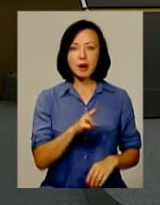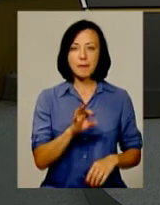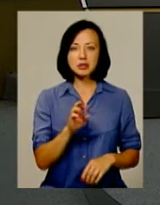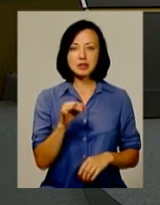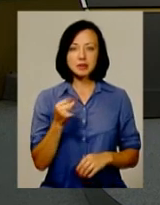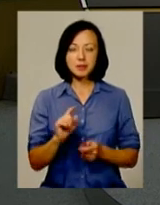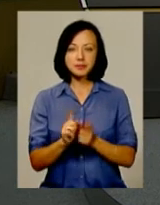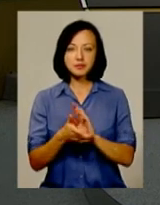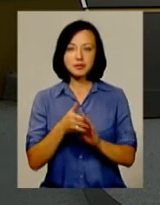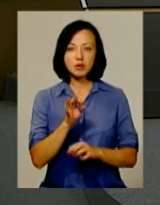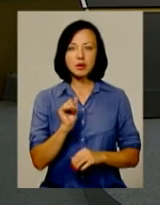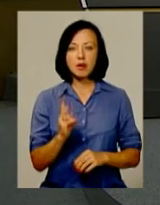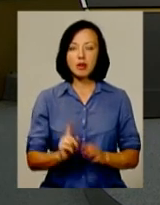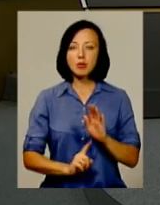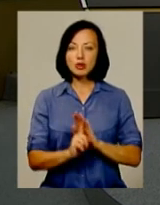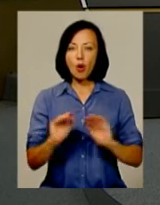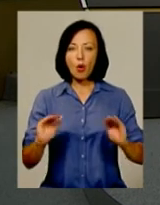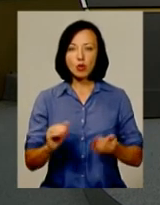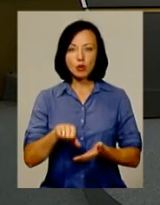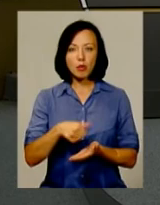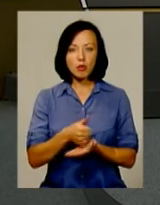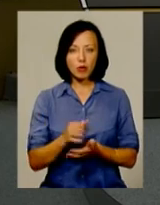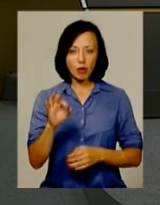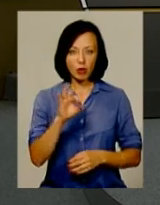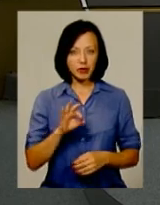Ольга Рибакі. На початку коротко про головне.